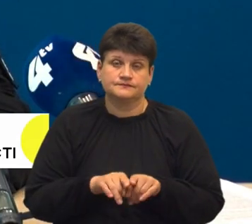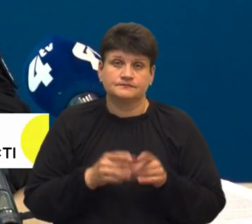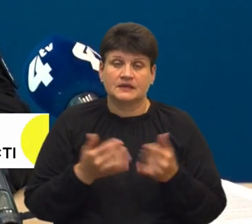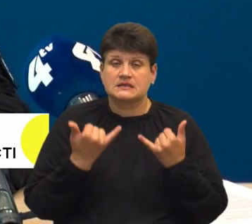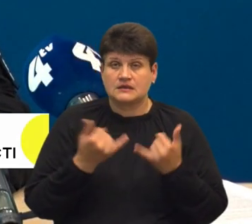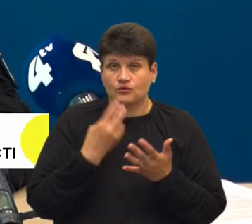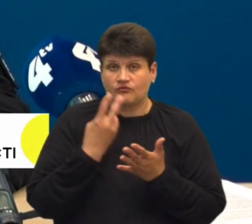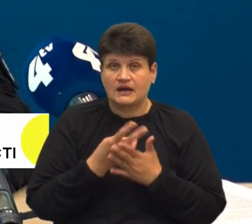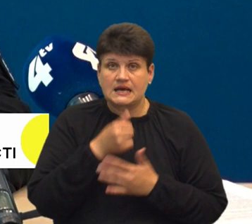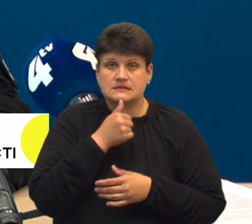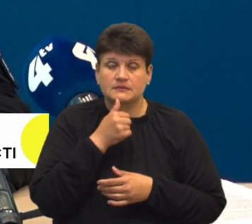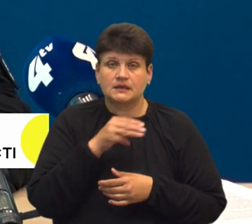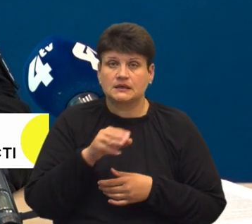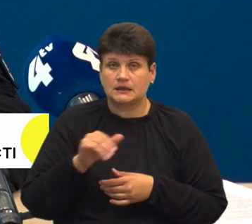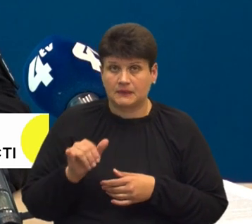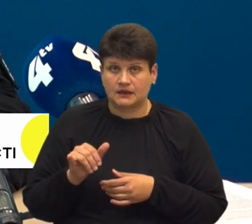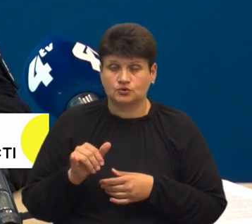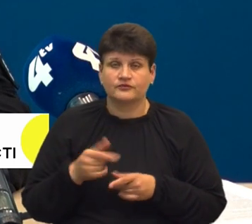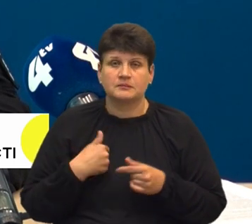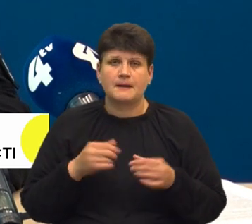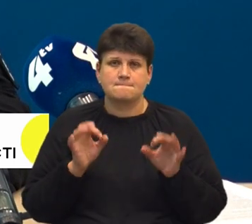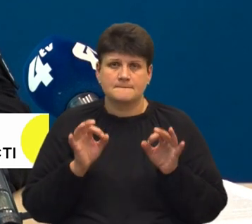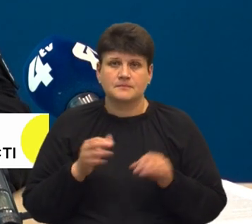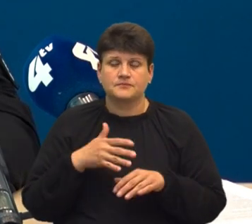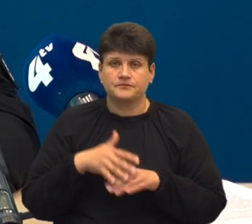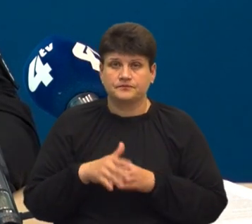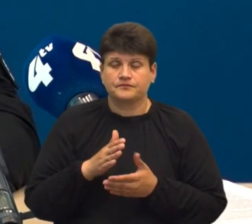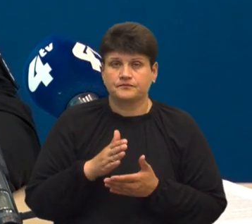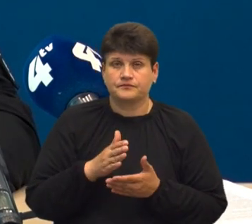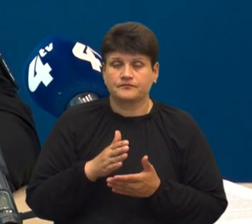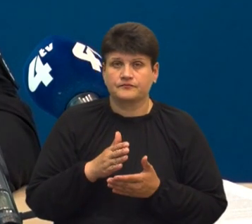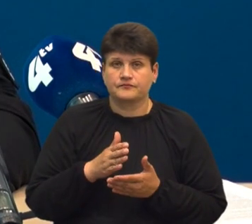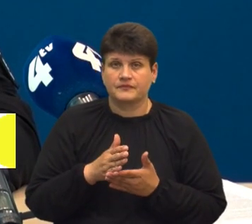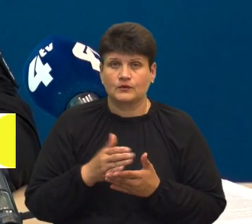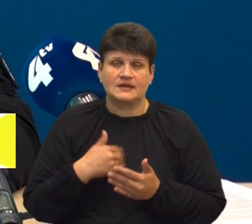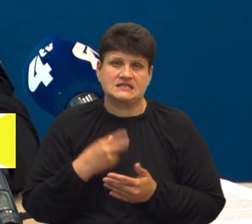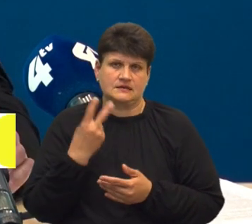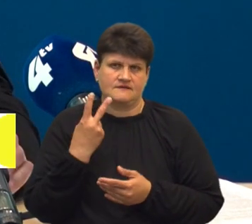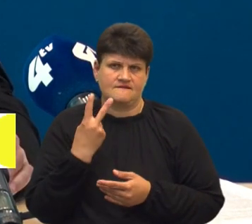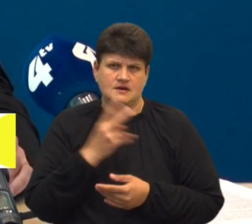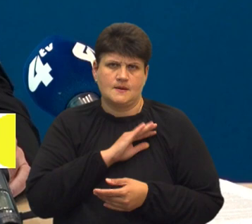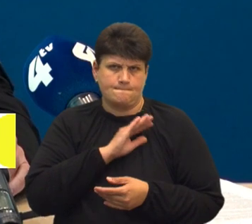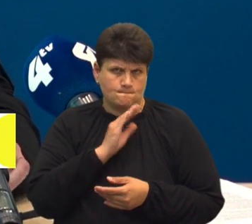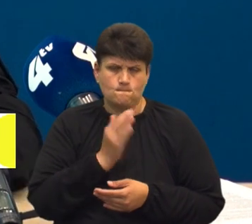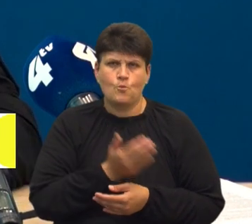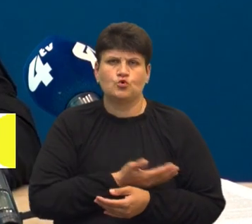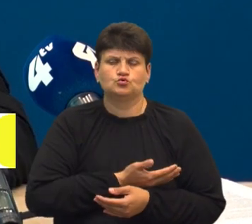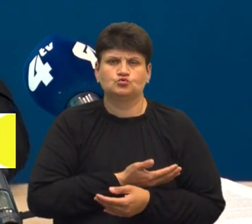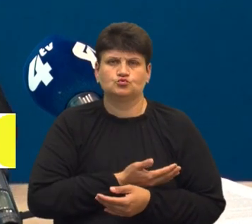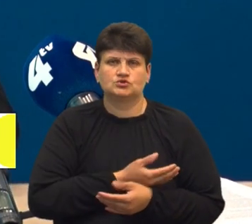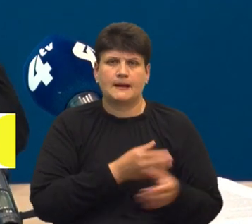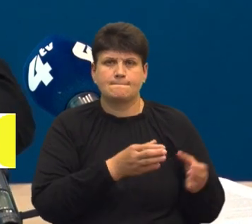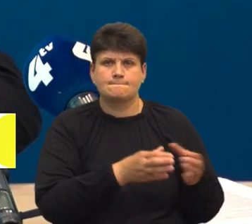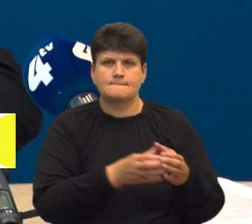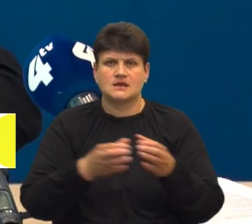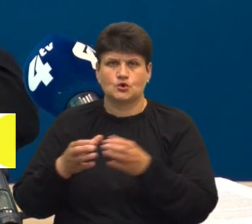експерименту, щоб мене зрозуміли правильно, у нас є два досить потужних підрозділи. Це